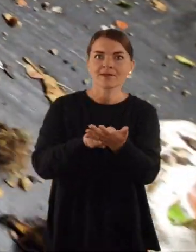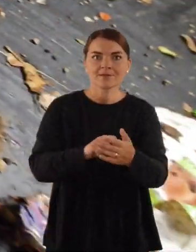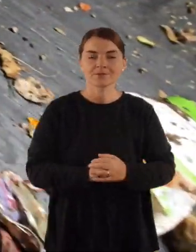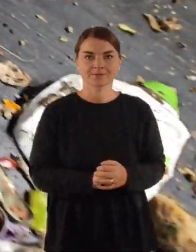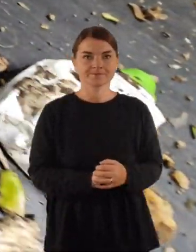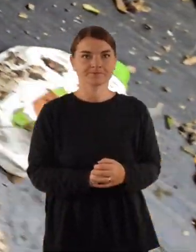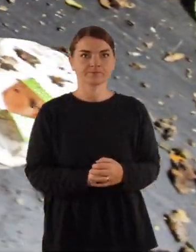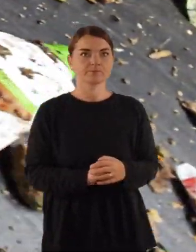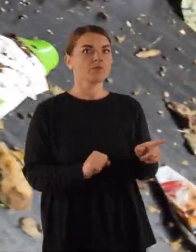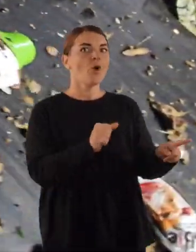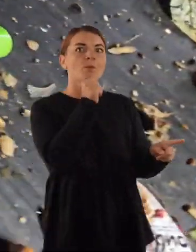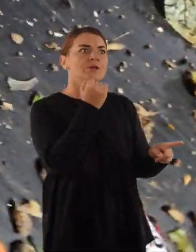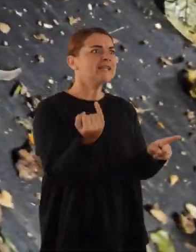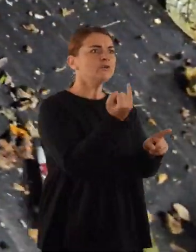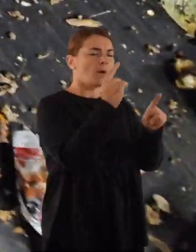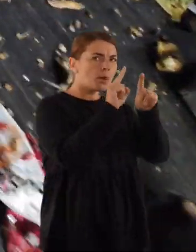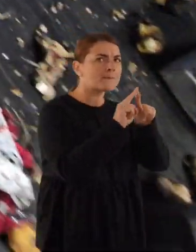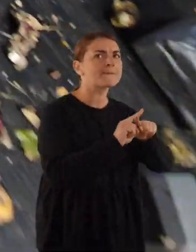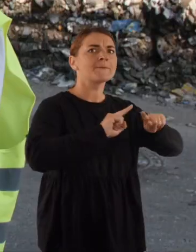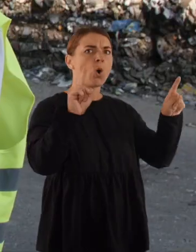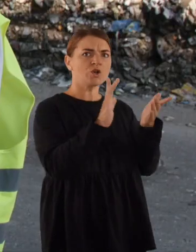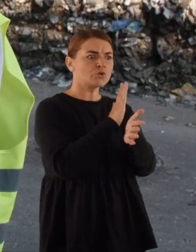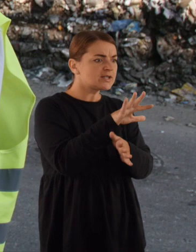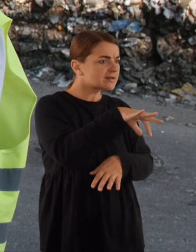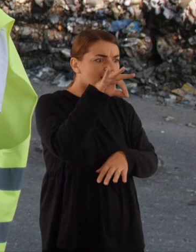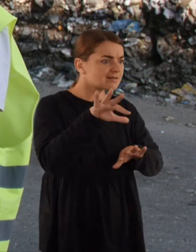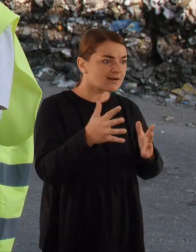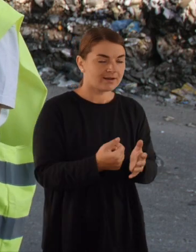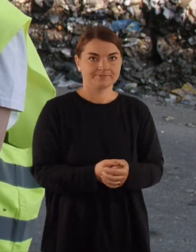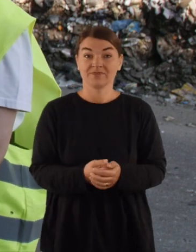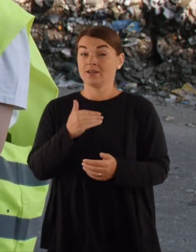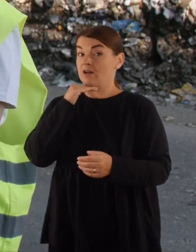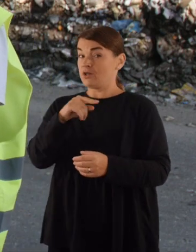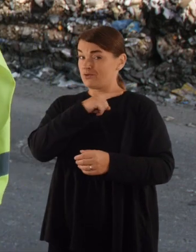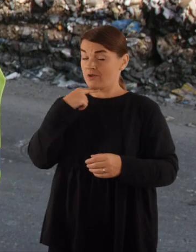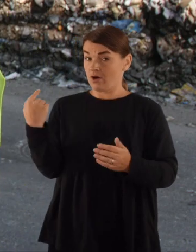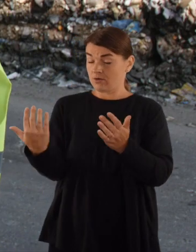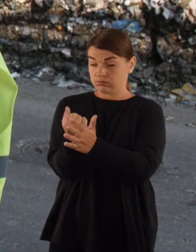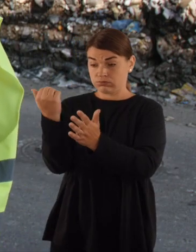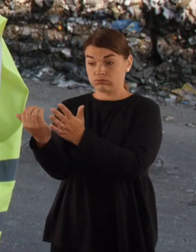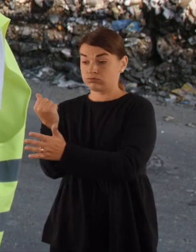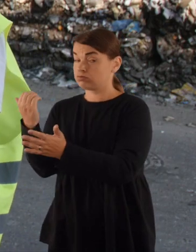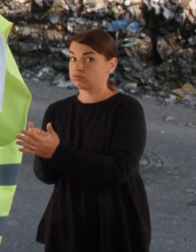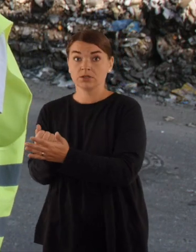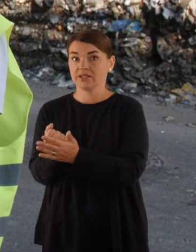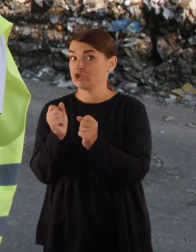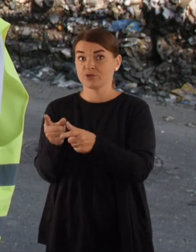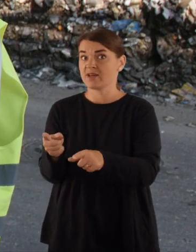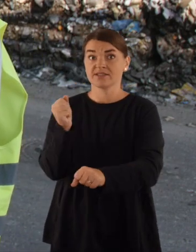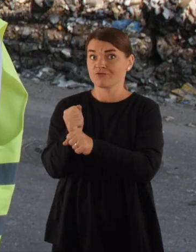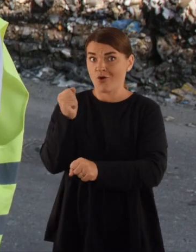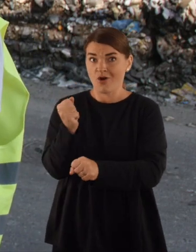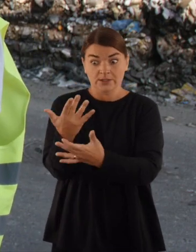pašnekovui. O ko randate išskirtinio ir netikėto? Nu, be to, ką neturėtų mesti apskritai, tai